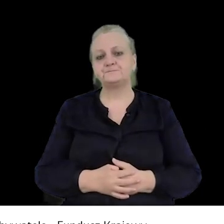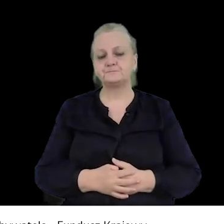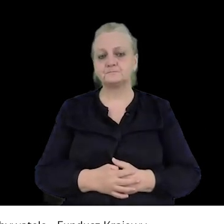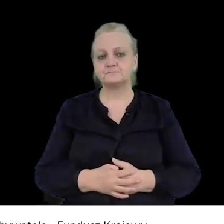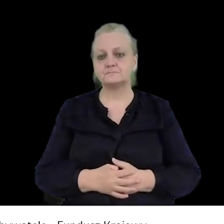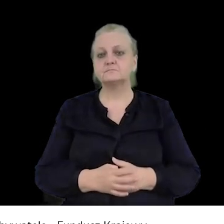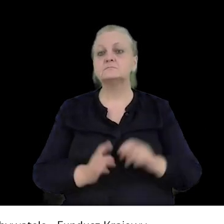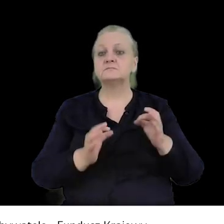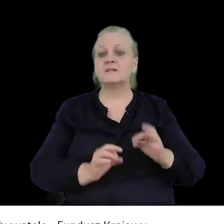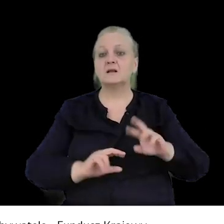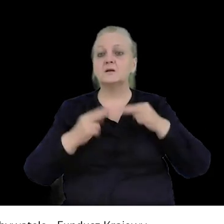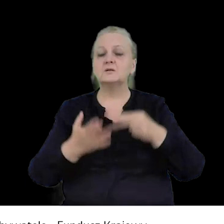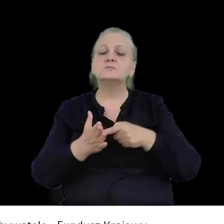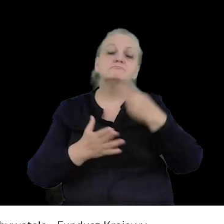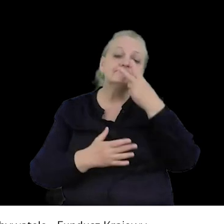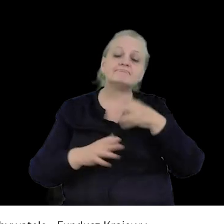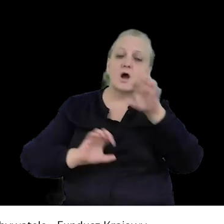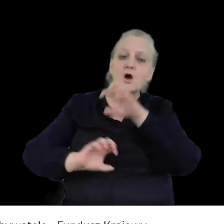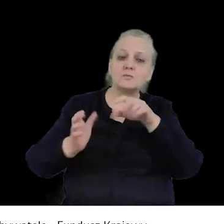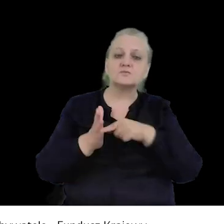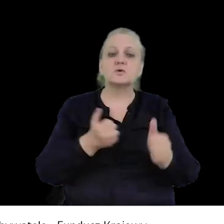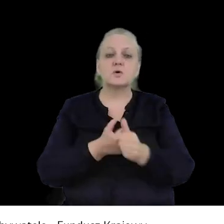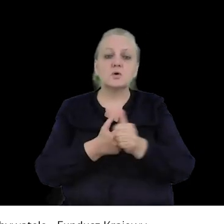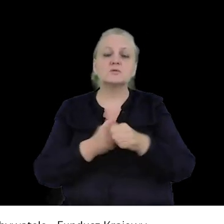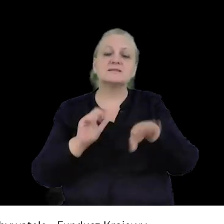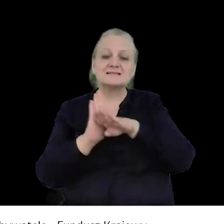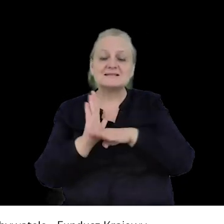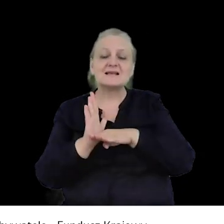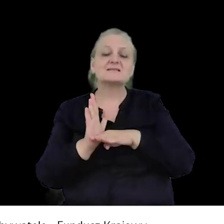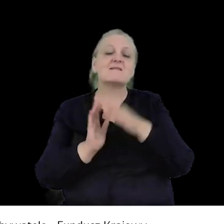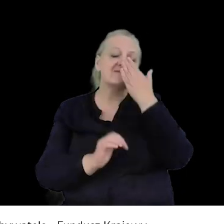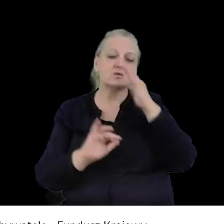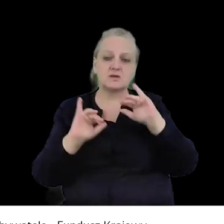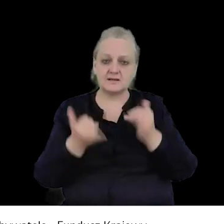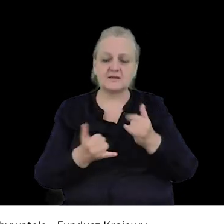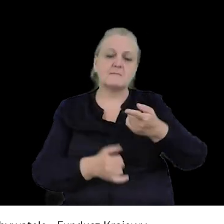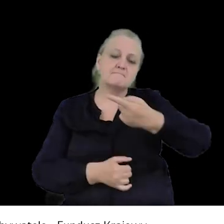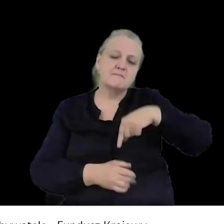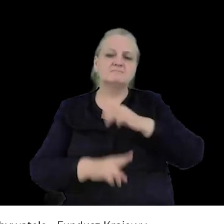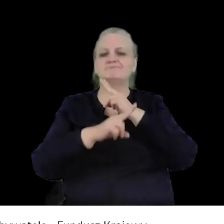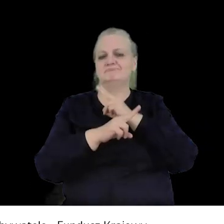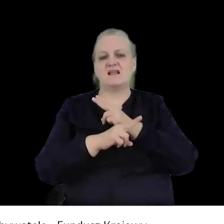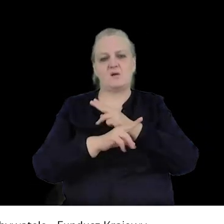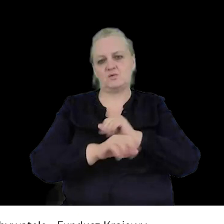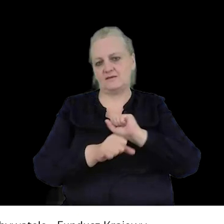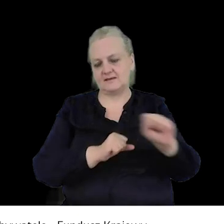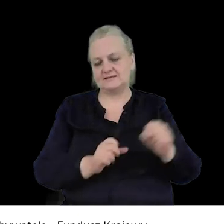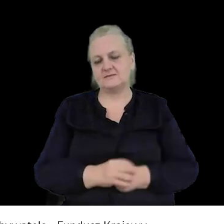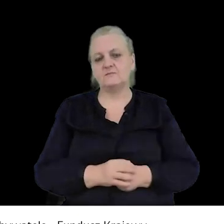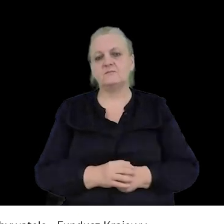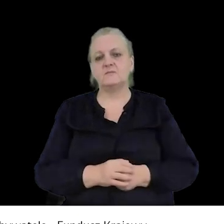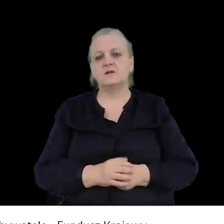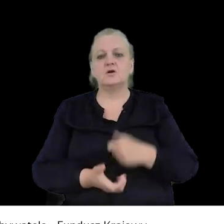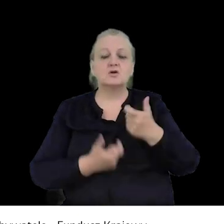I wracając jeszcze do samych obserwacji, jeżeli chodzi o nasze zasady i standardy, to jesteśmy neutralni. Robimy, co